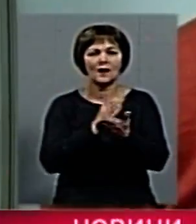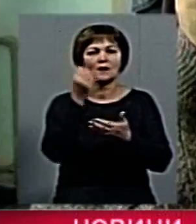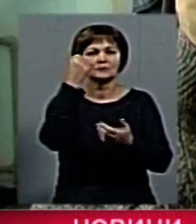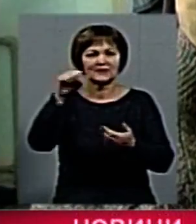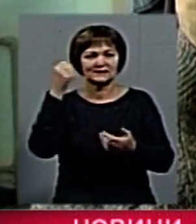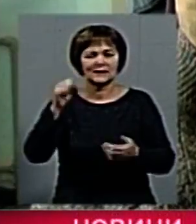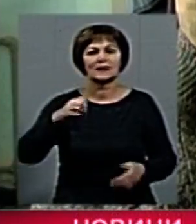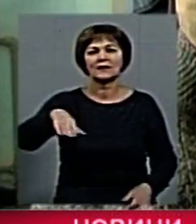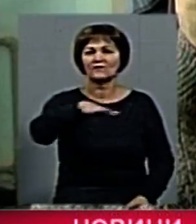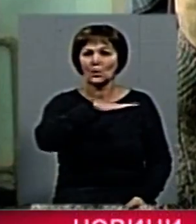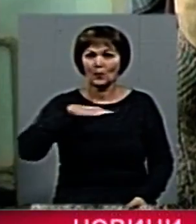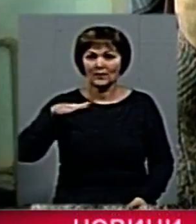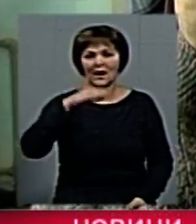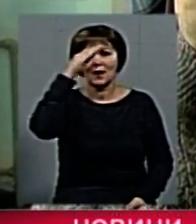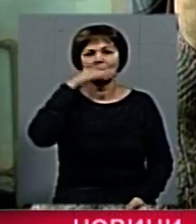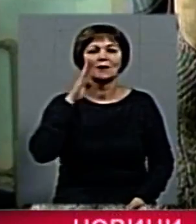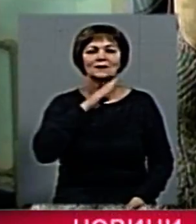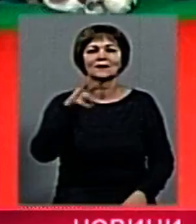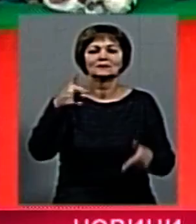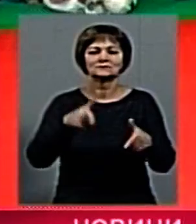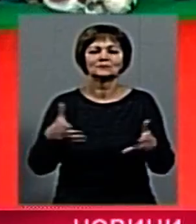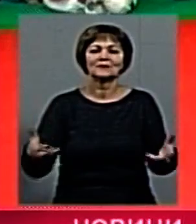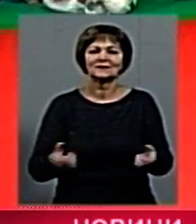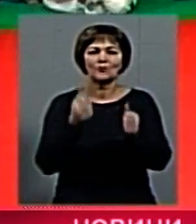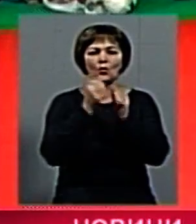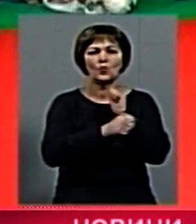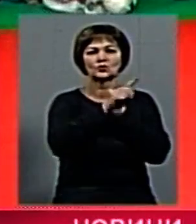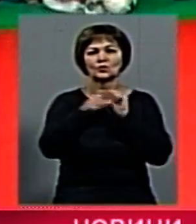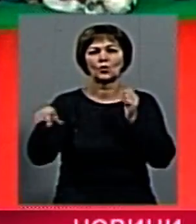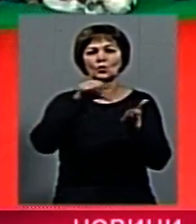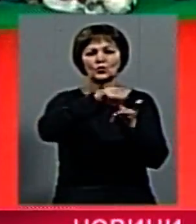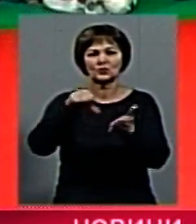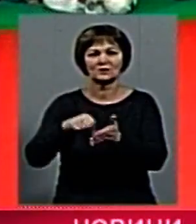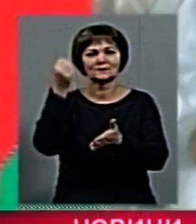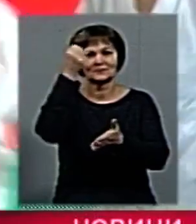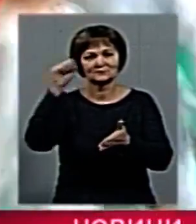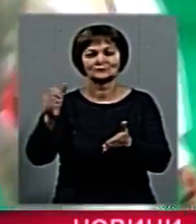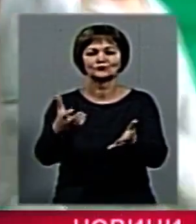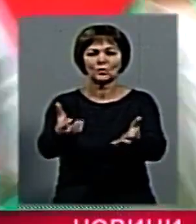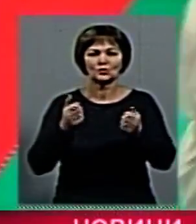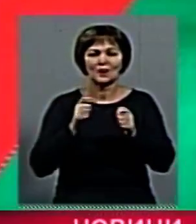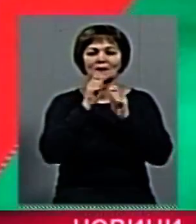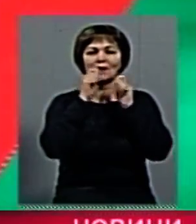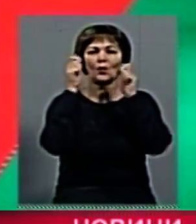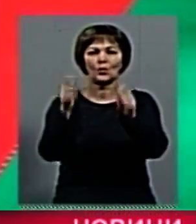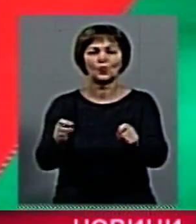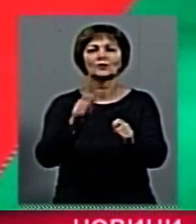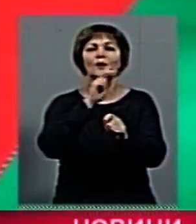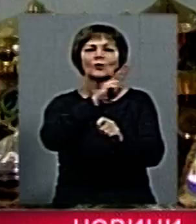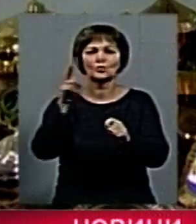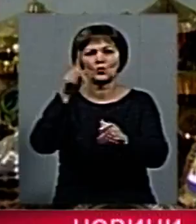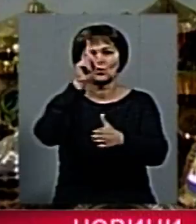Європи. Батьки і глядачі підтримували кожного учасника змагань. Переможці отримали нагороди від організаторів, які